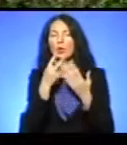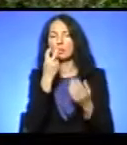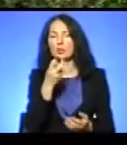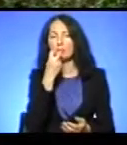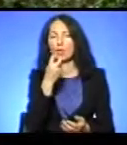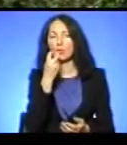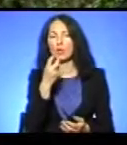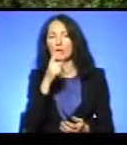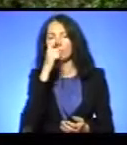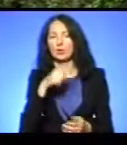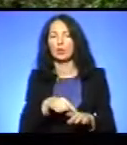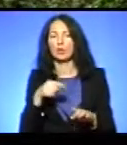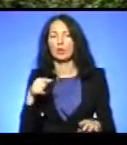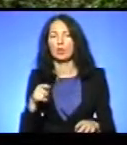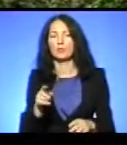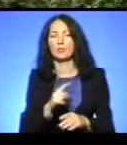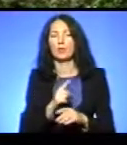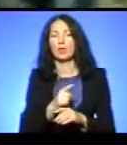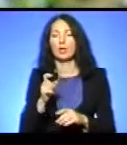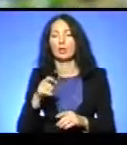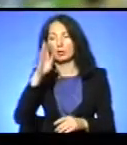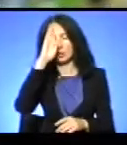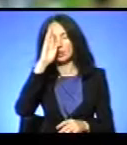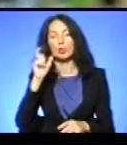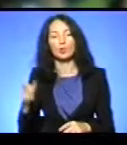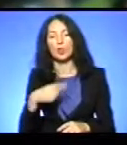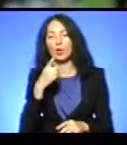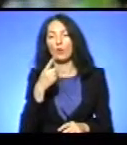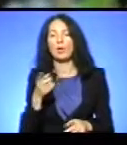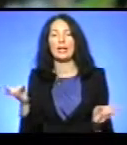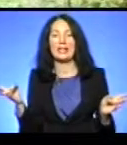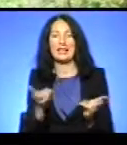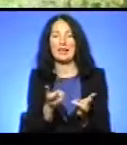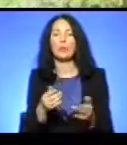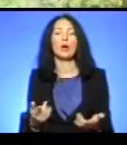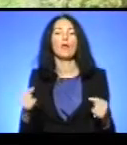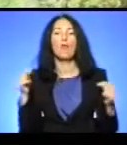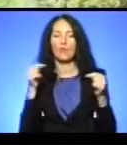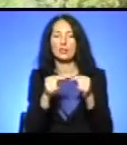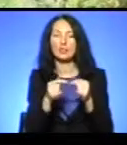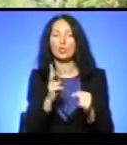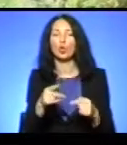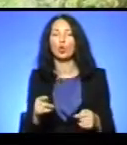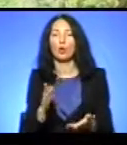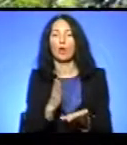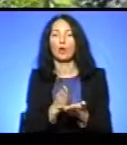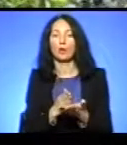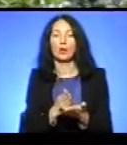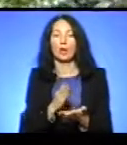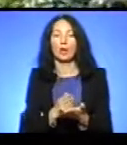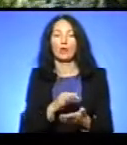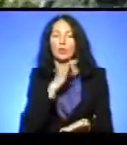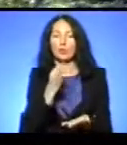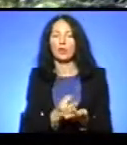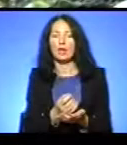відчуття. Тернополянин Віталій Гаранчук каже, треба нарешті визначити відповідального за цю територію і прибрати її. Рік